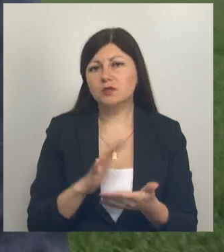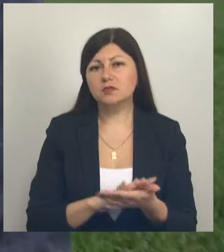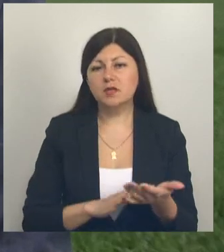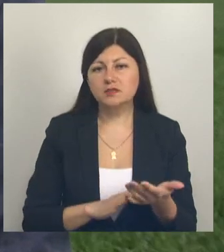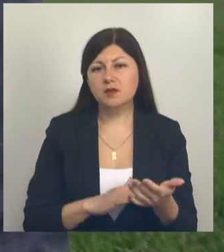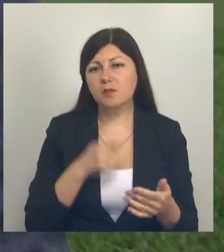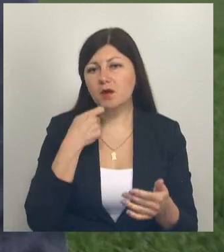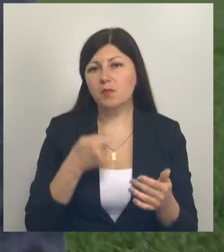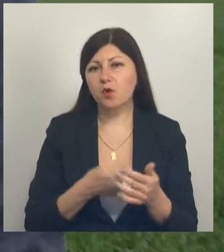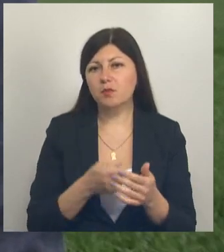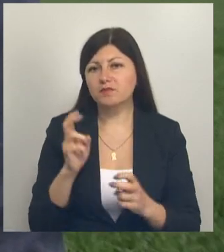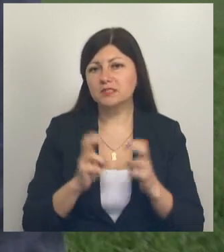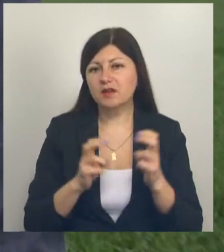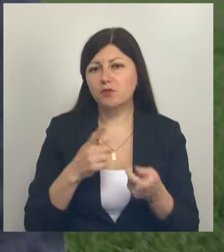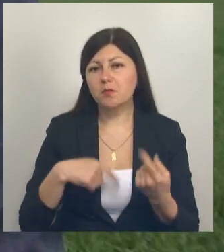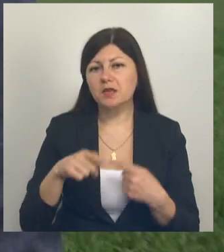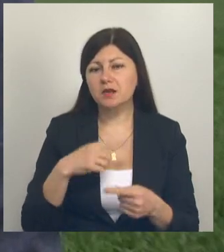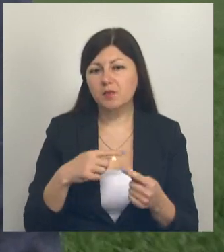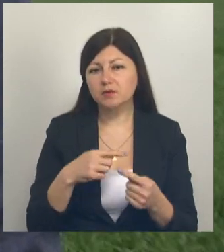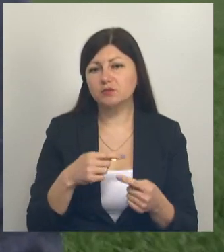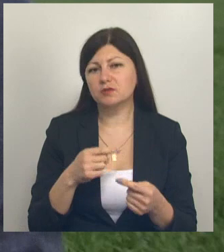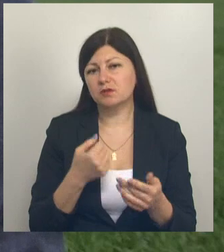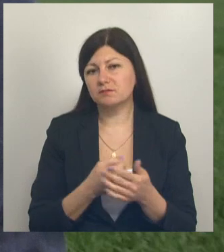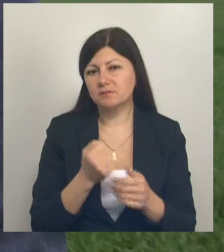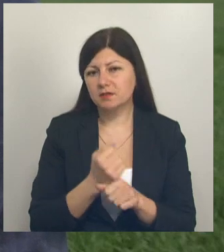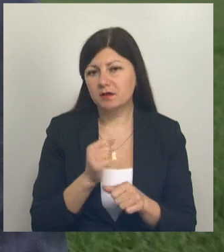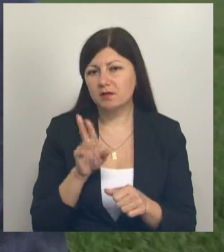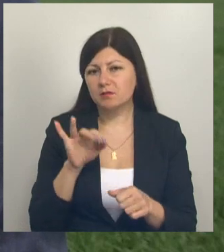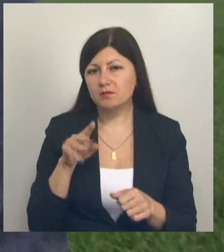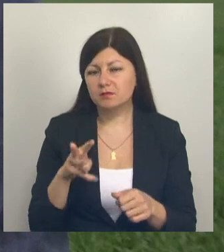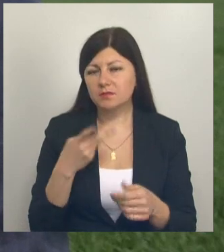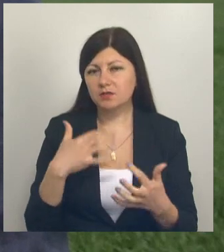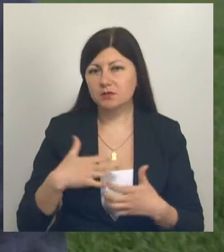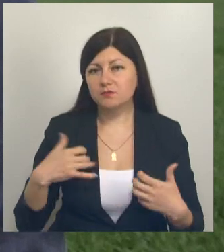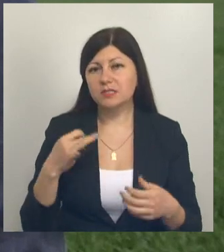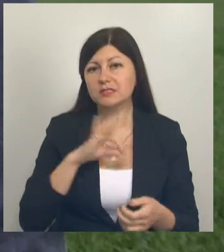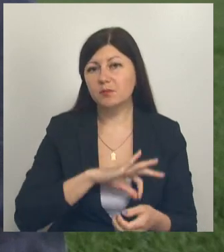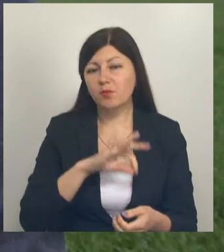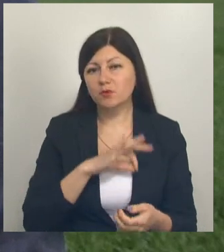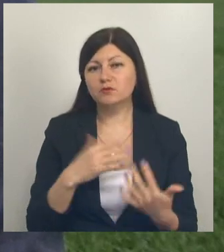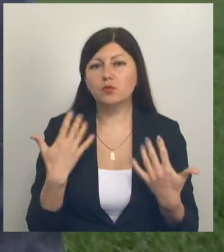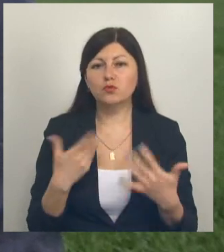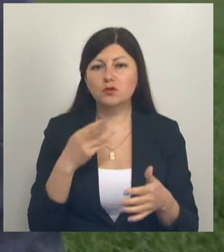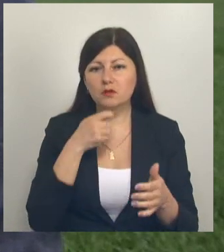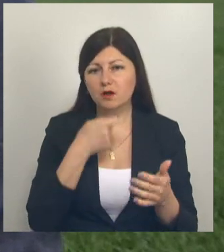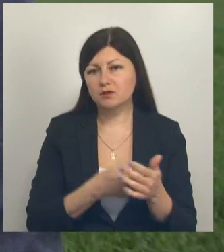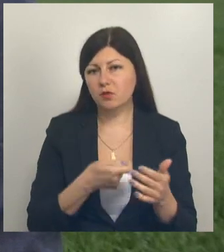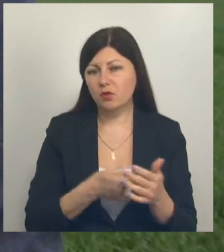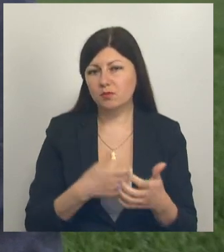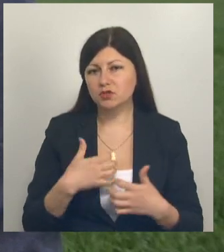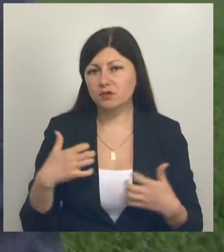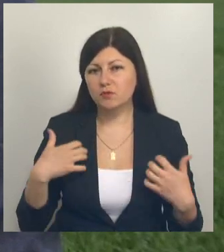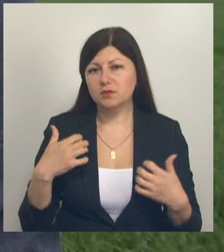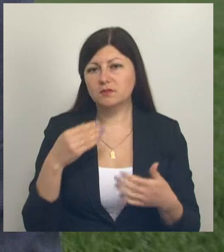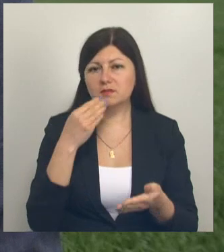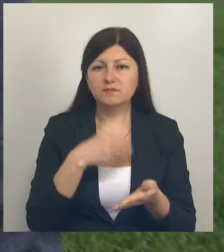комбикормовом заводе перерабатываются в комбикорма. Эти комбикорма используются уже для откорма животных, в